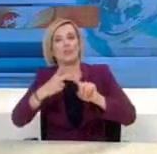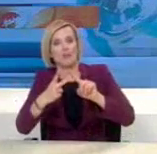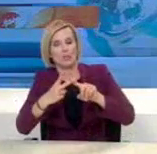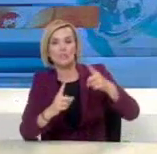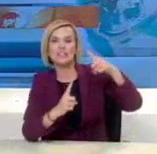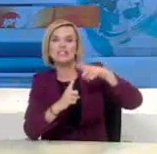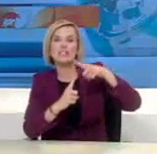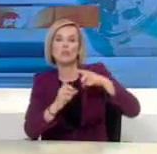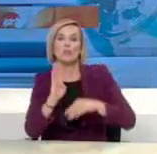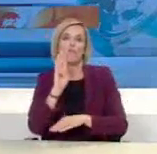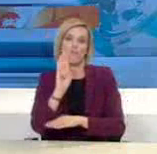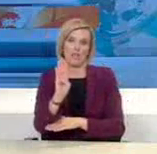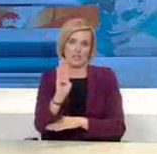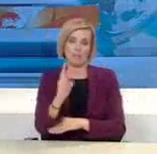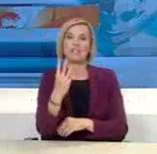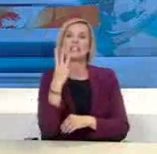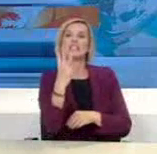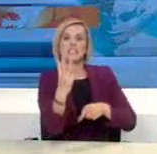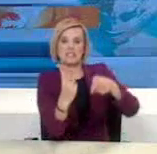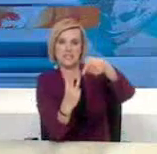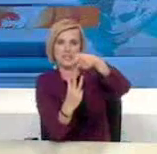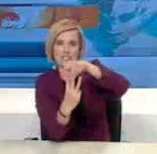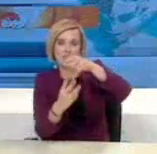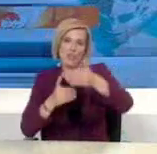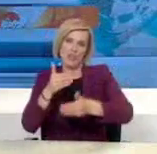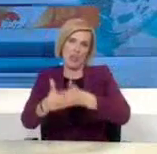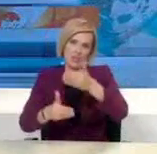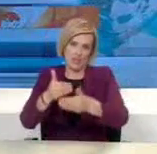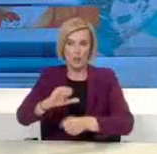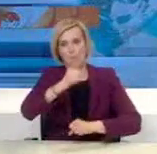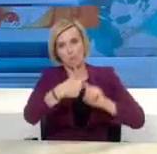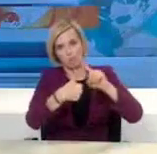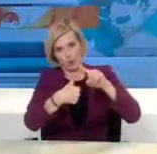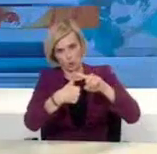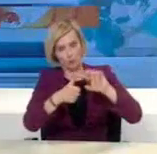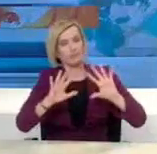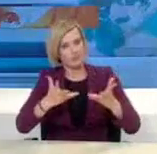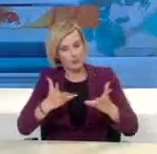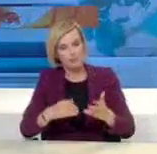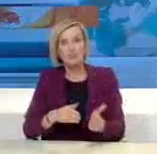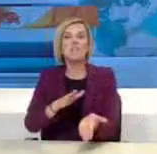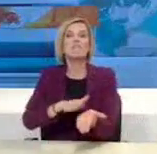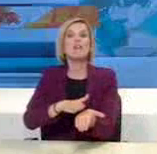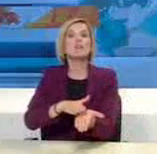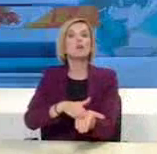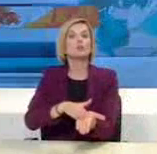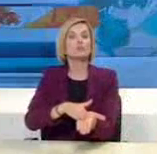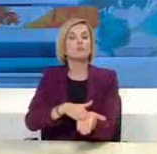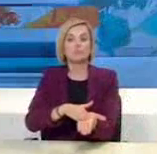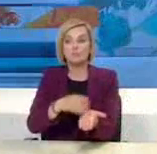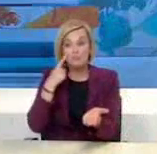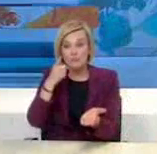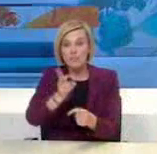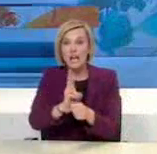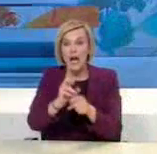προβλεφθεί τρεις εναλλακτικές διαδικασίες. Η πρώτη διαδικασία αφορά πάλι μια βεβαίωση, αυτήν τη